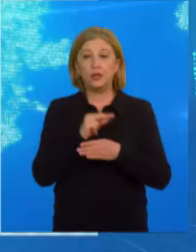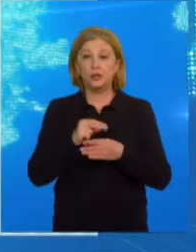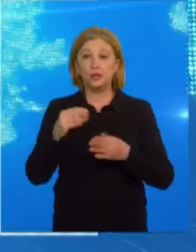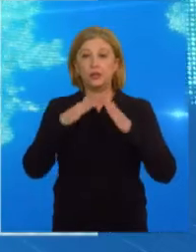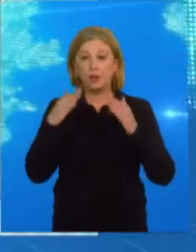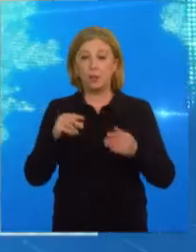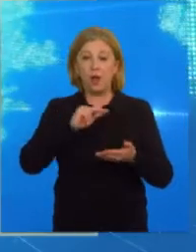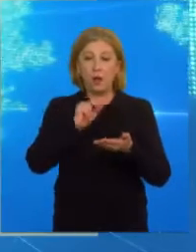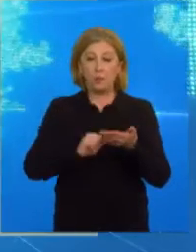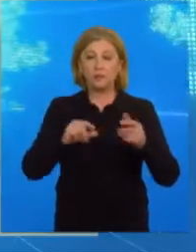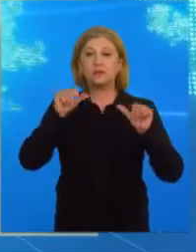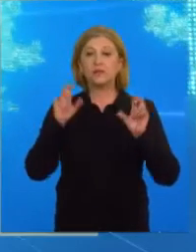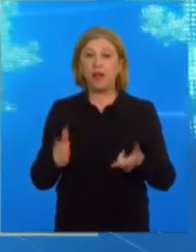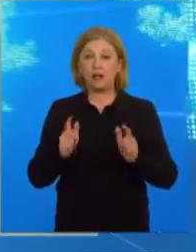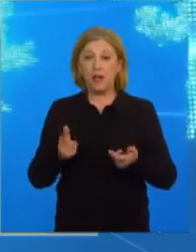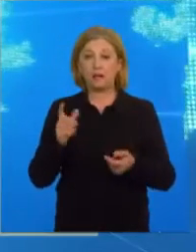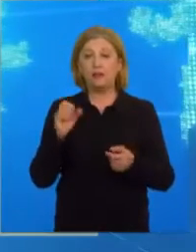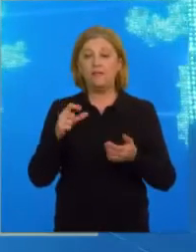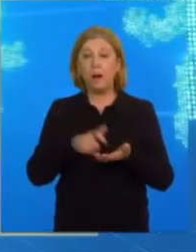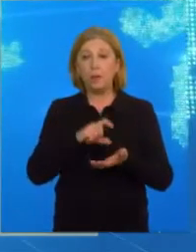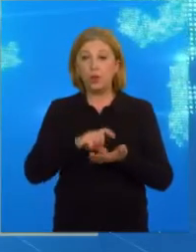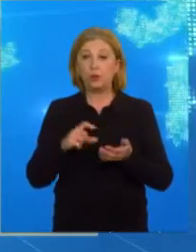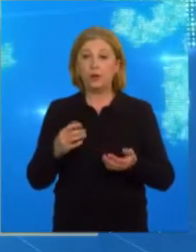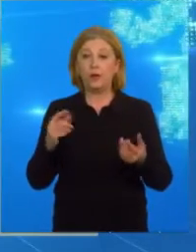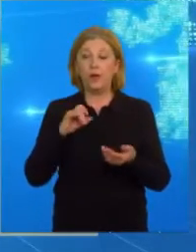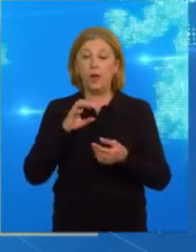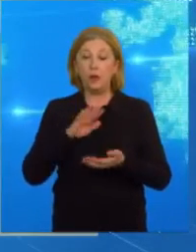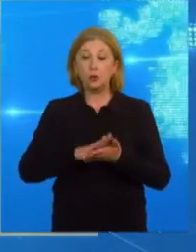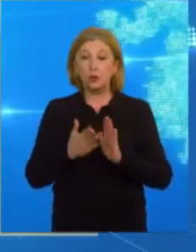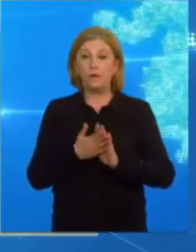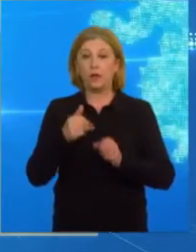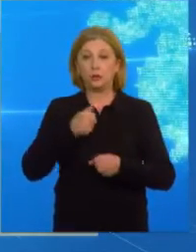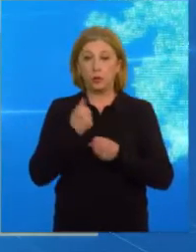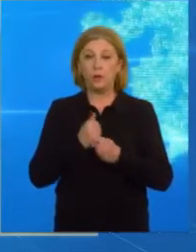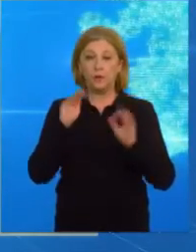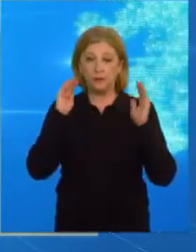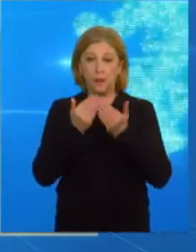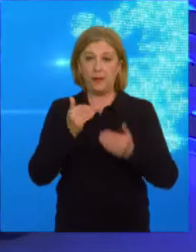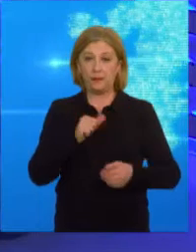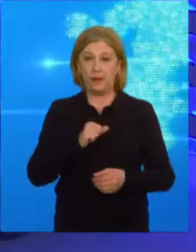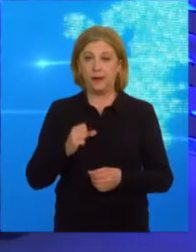согласие на оказание медпомощи в амбулаторных условиях и строгое соблюдение режима самоизоляции.